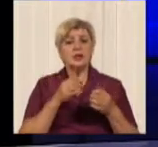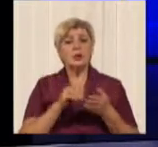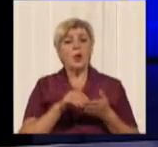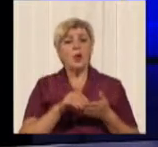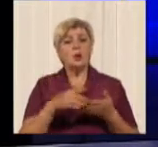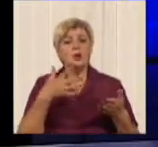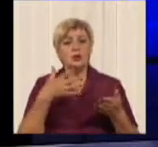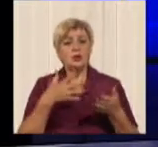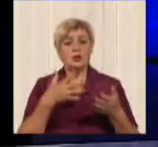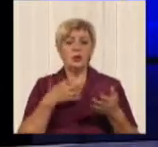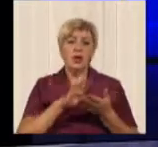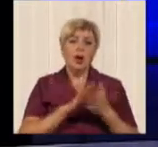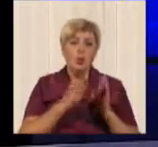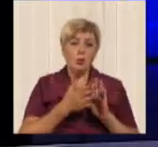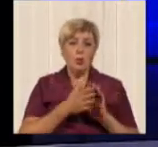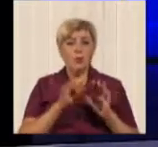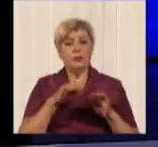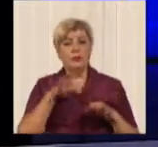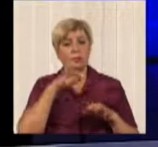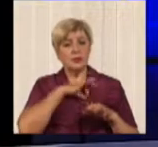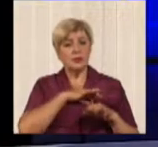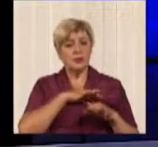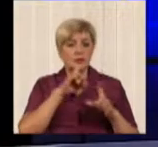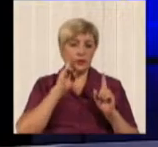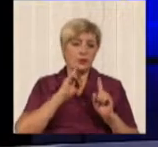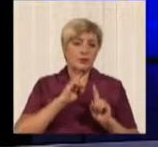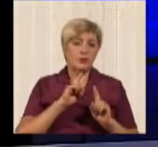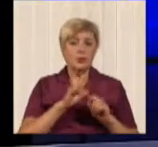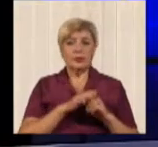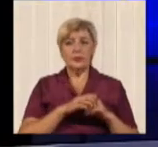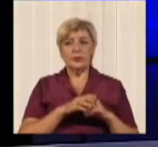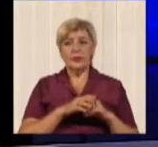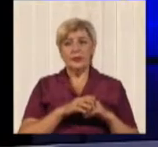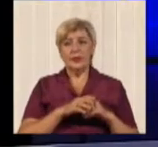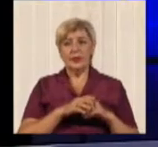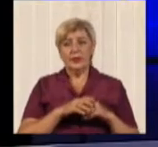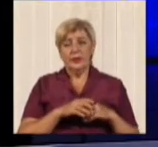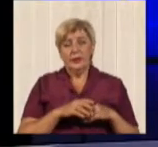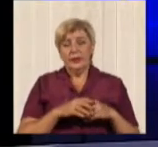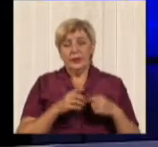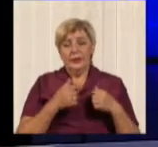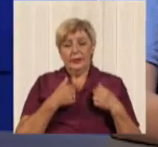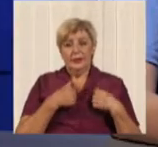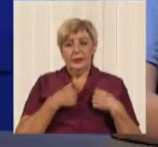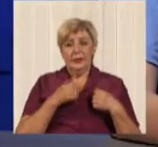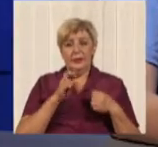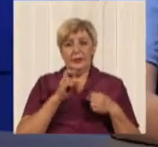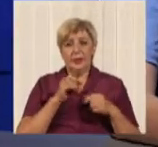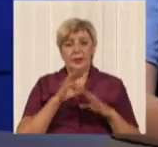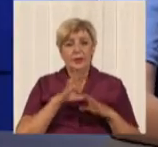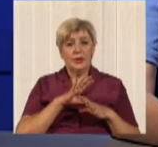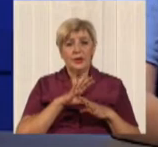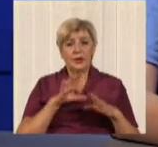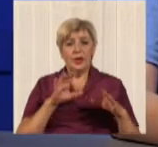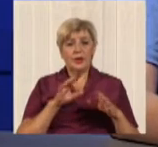пересывания проезда у трамваи и троллейбусе К сожалению, я не был бы столь оптимистичен за те 4 гривны, которые сейчас